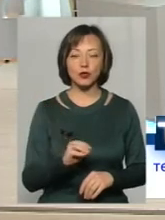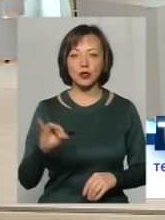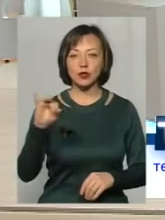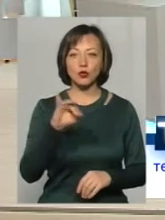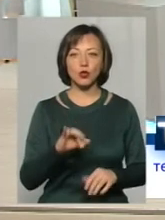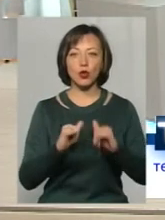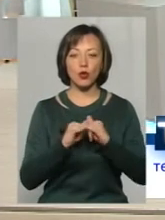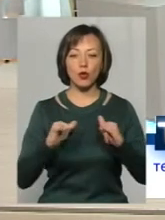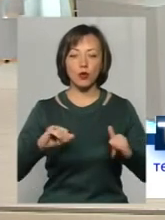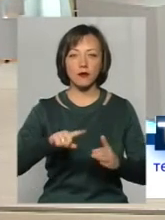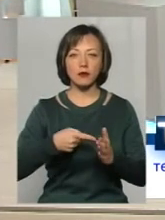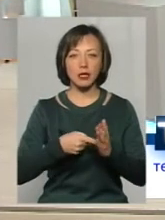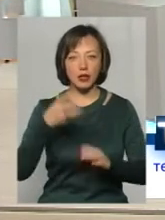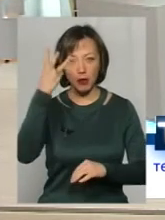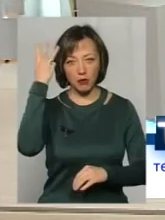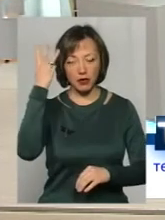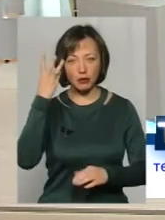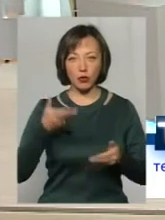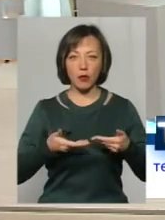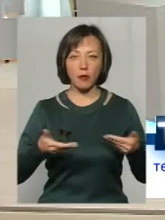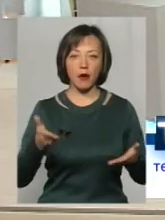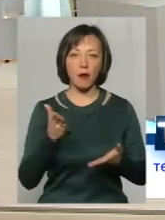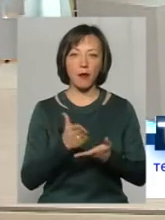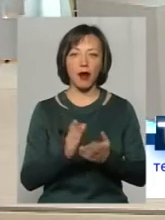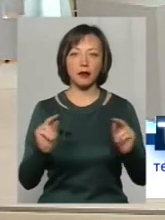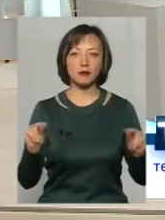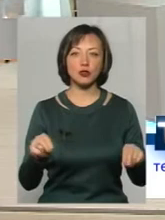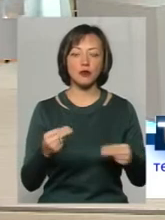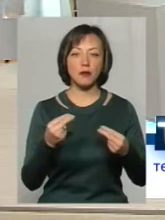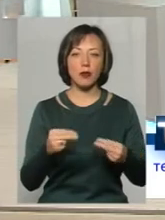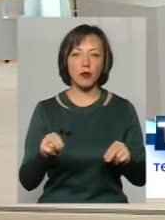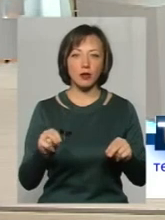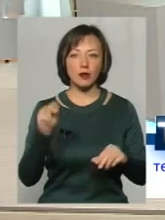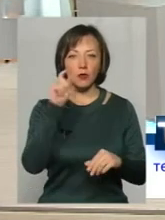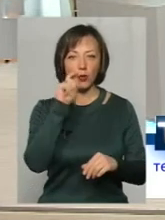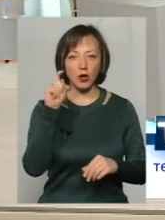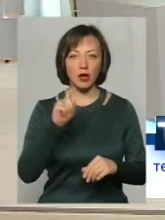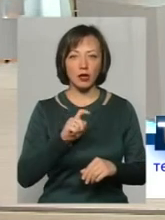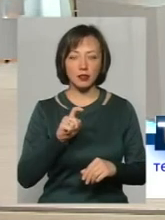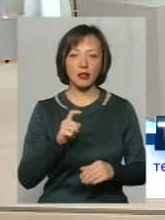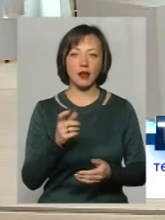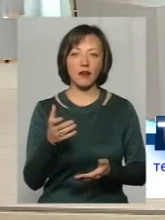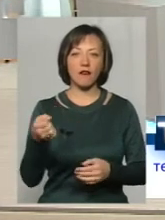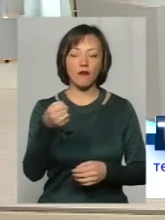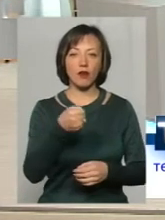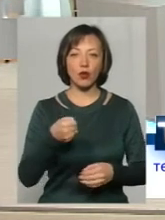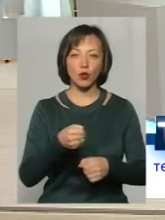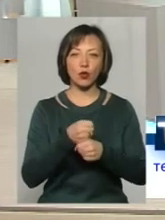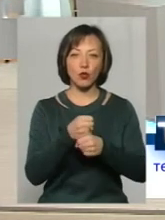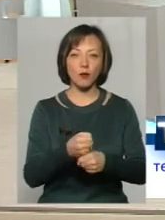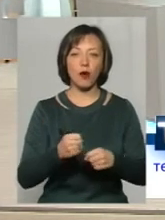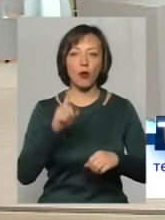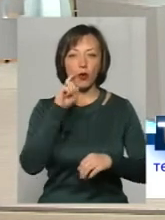розвитку в містах Хмельницька, ми маємо чемпіонів України і володарів Кубка України в пляжному